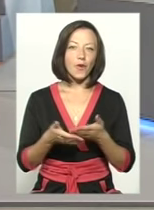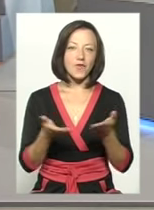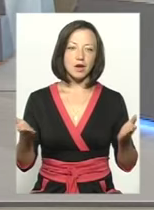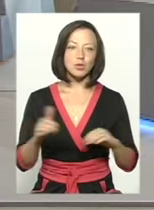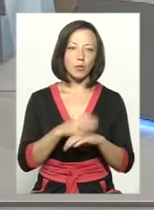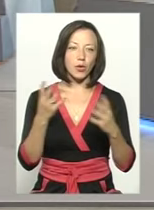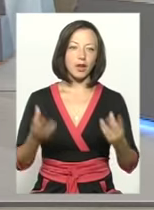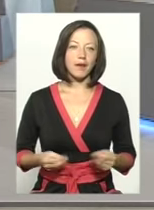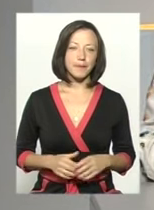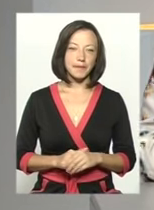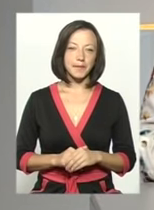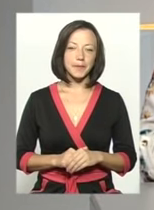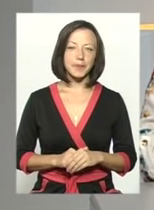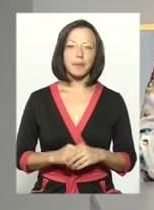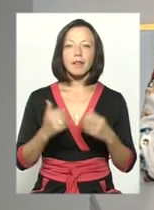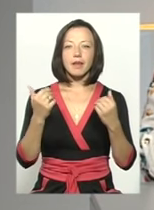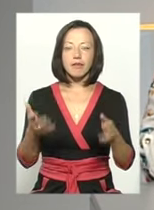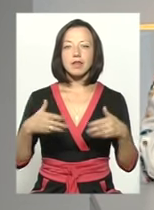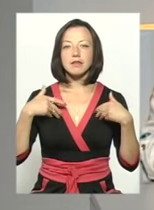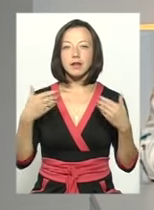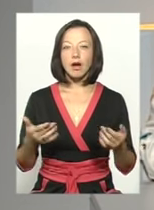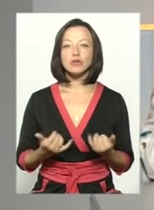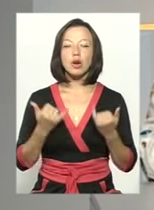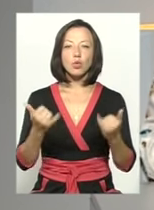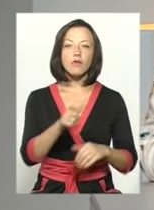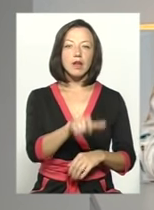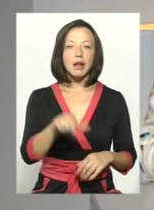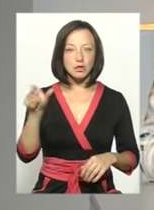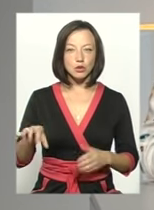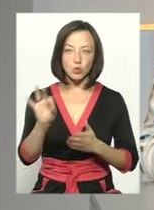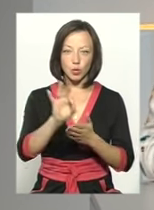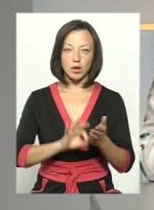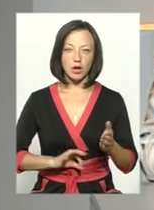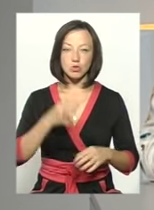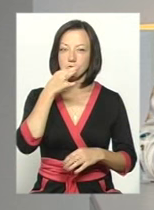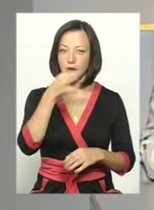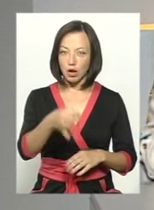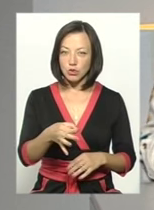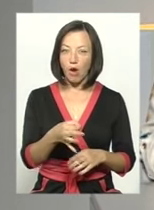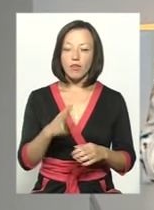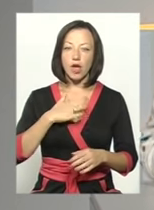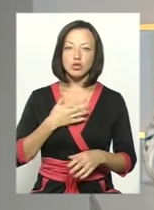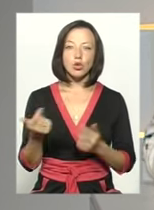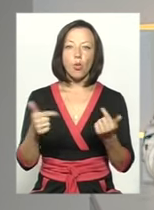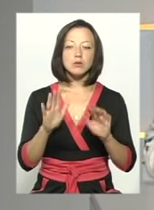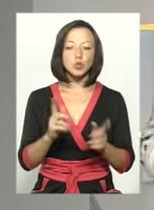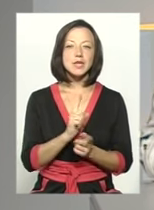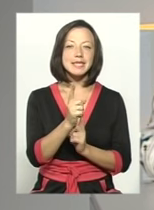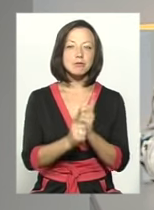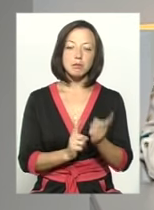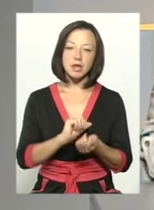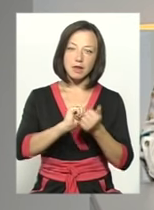Доброго дня. Доброго дня. І вас вітаю, шановні глядачі. Одразу зауважу, у полку наша гостя і сьогодні будуть зміни. Одні